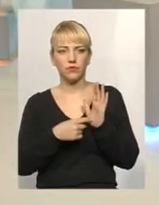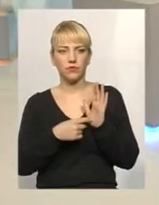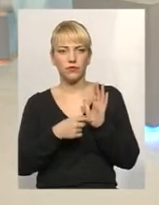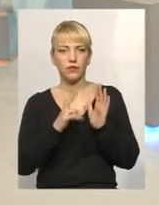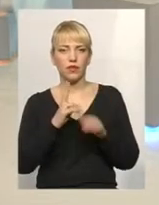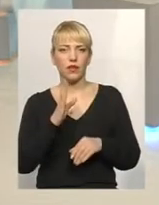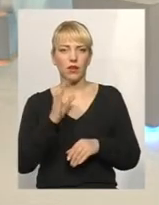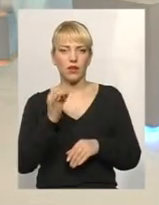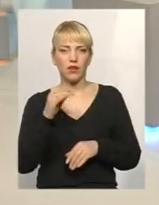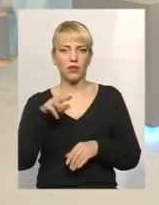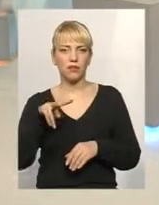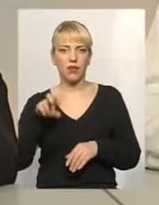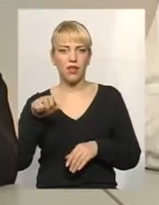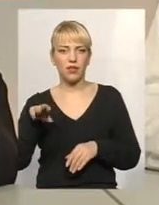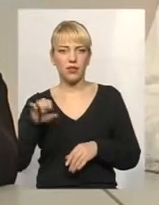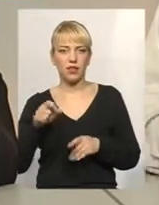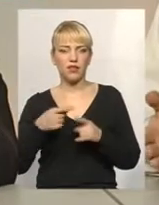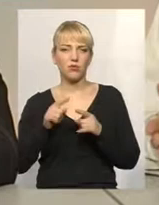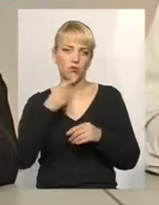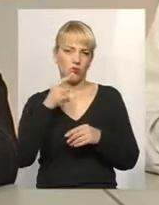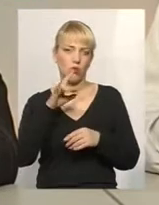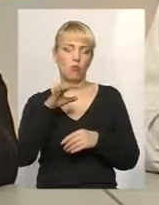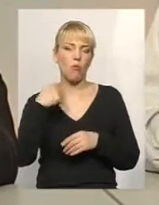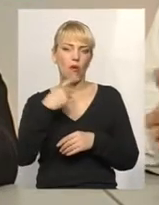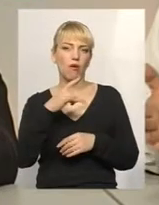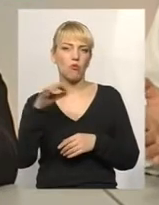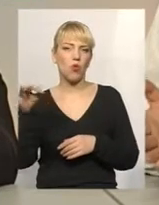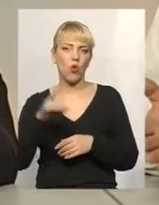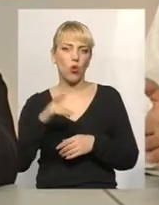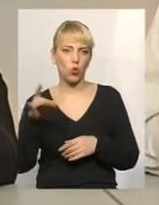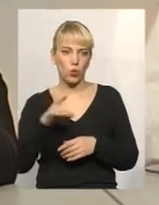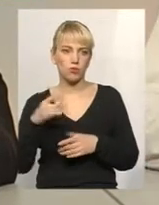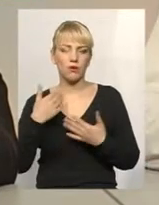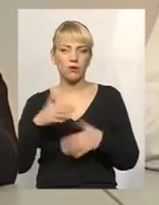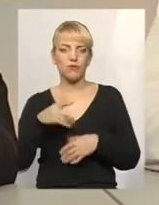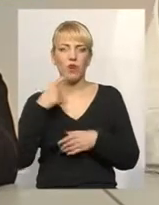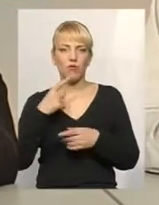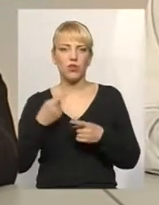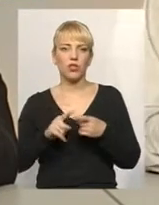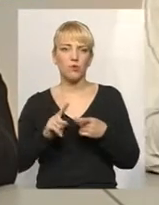Квартплата, розмір, я так розумію. Ну, це, мабуть, ми вже говорили про це.